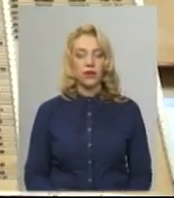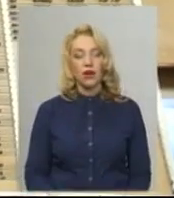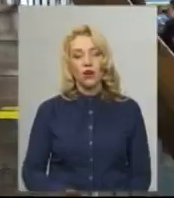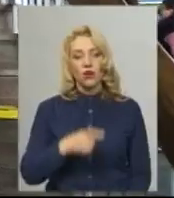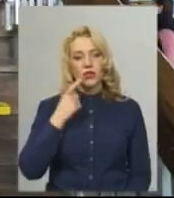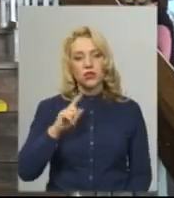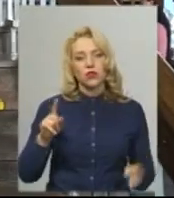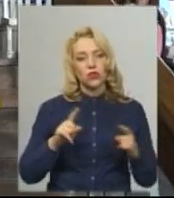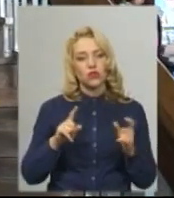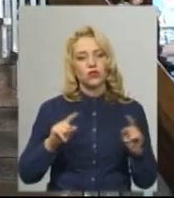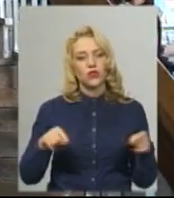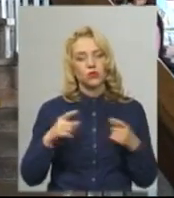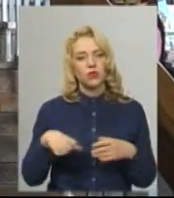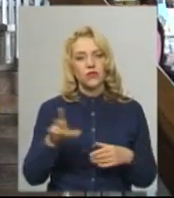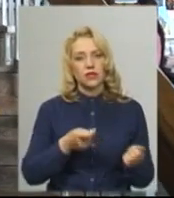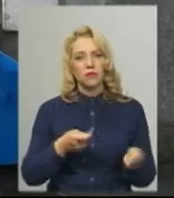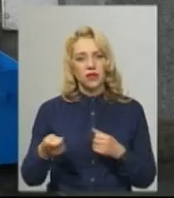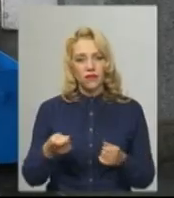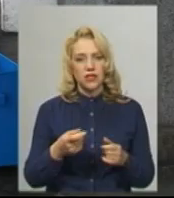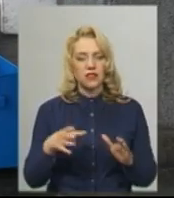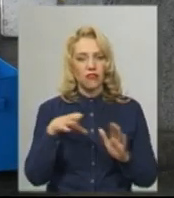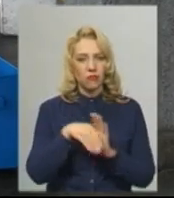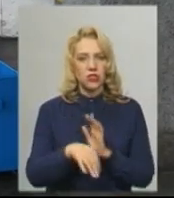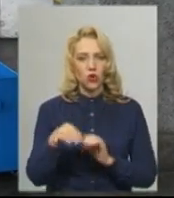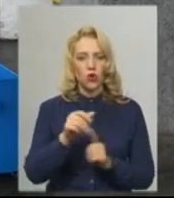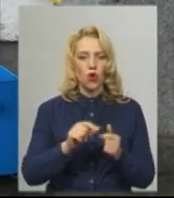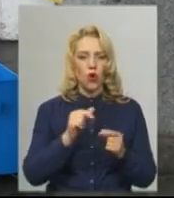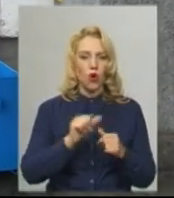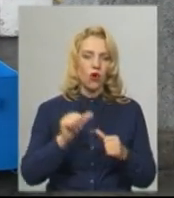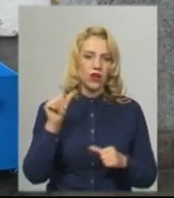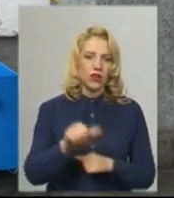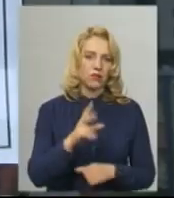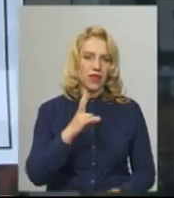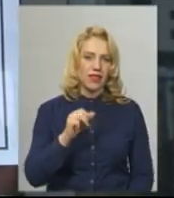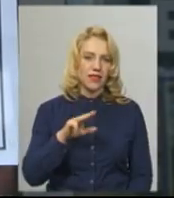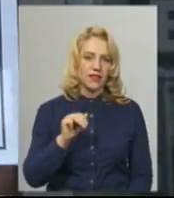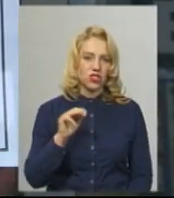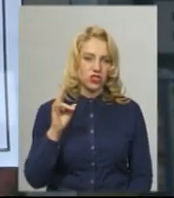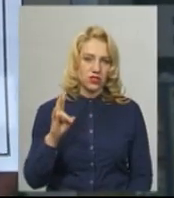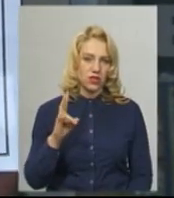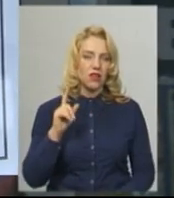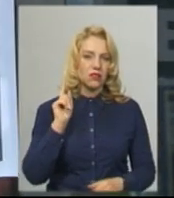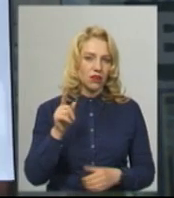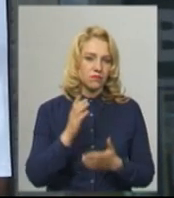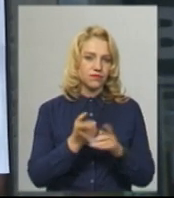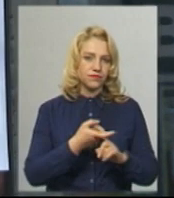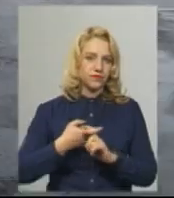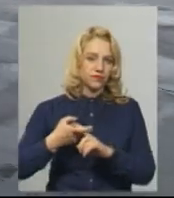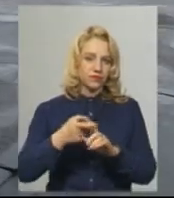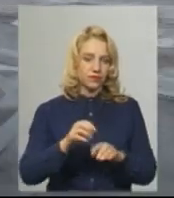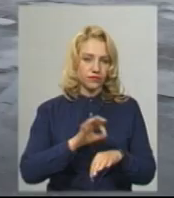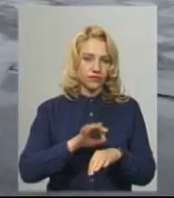додає, відновили усі перевезення в межах області, крім напрямку Нетішина через спалах коронавірусу в місті. Анастасія Збродова, Олександр